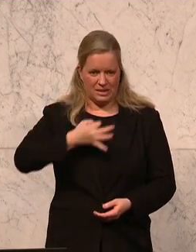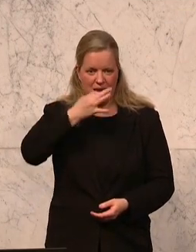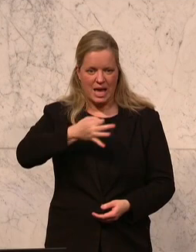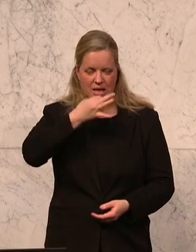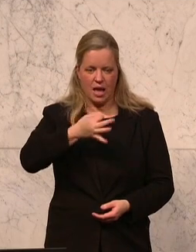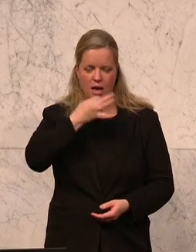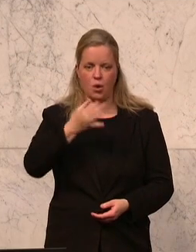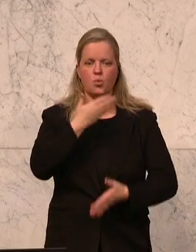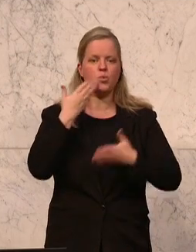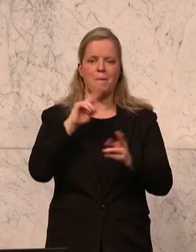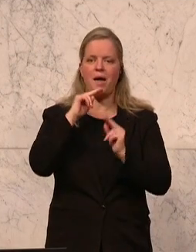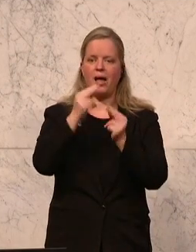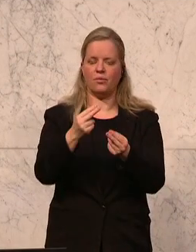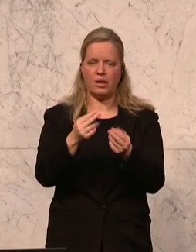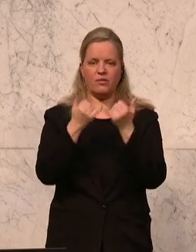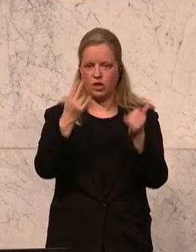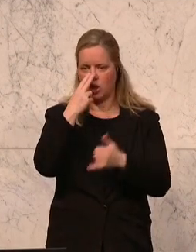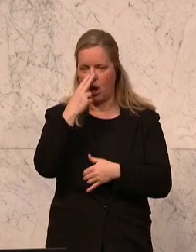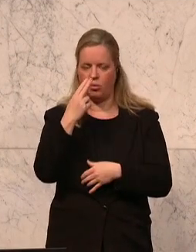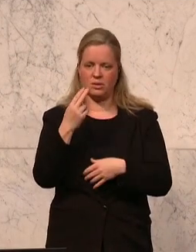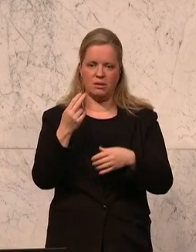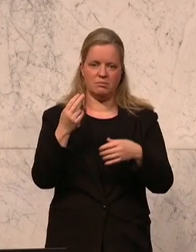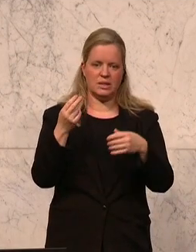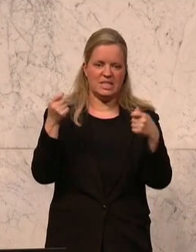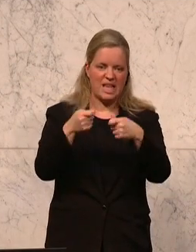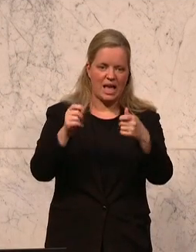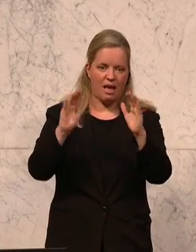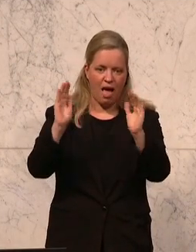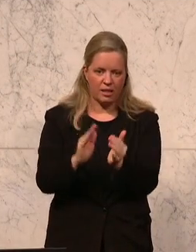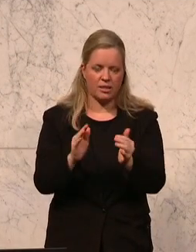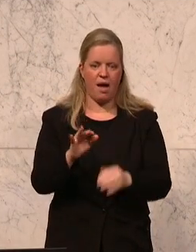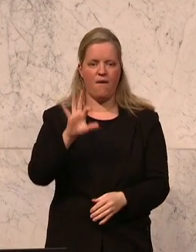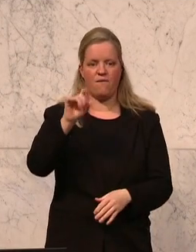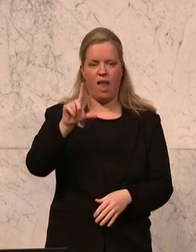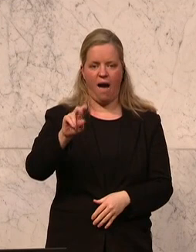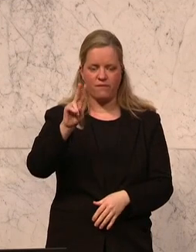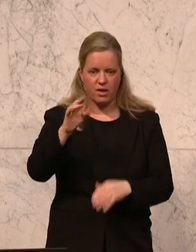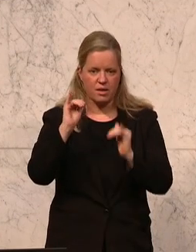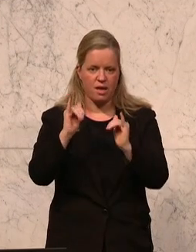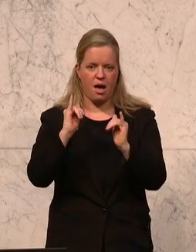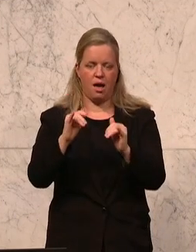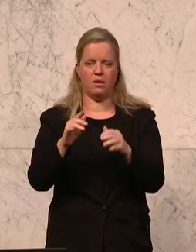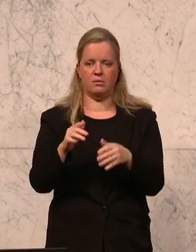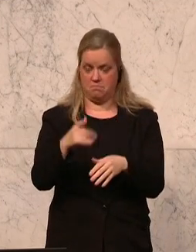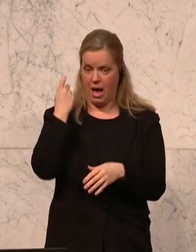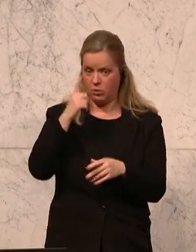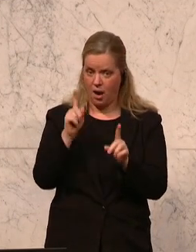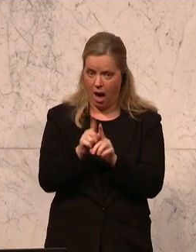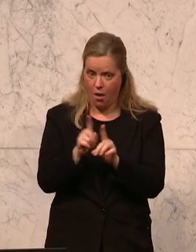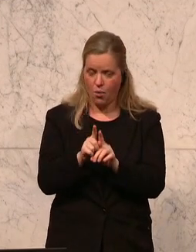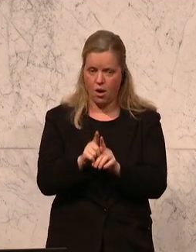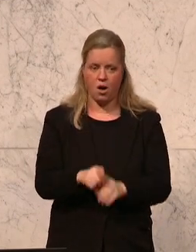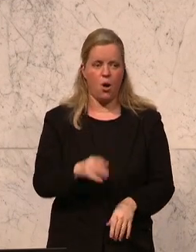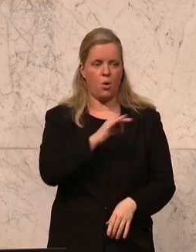Wir können schon senken, Kollege Kopf, den FLAV und so weiter und das Ganze, sind wir auch der Meinung. Übrigens seit Jahren, Kollege